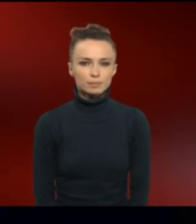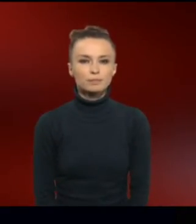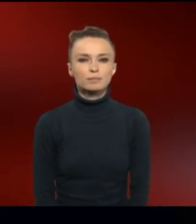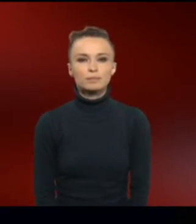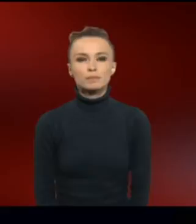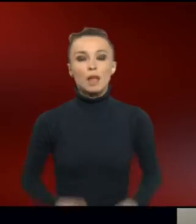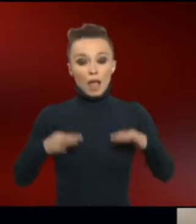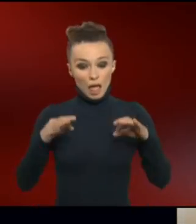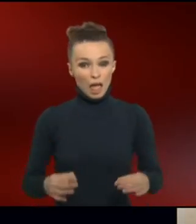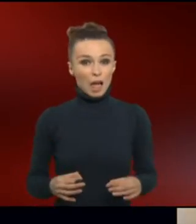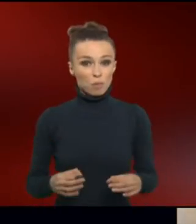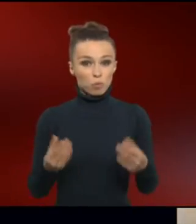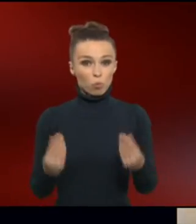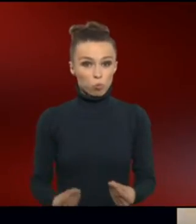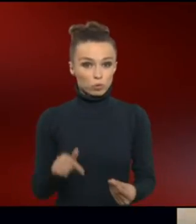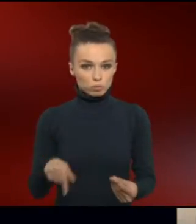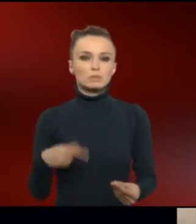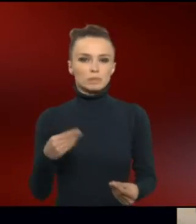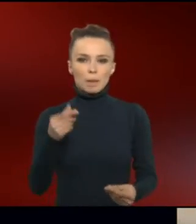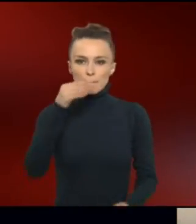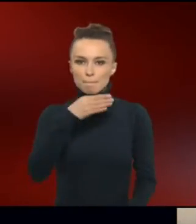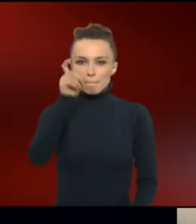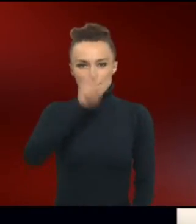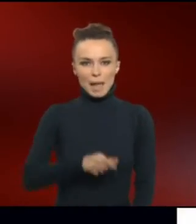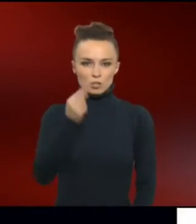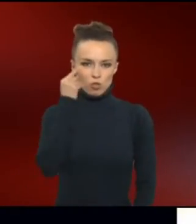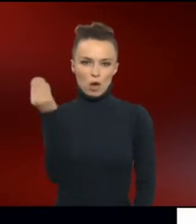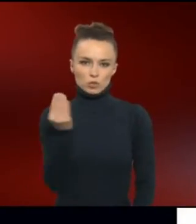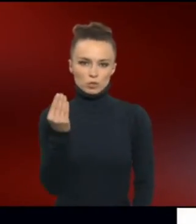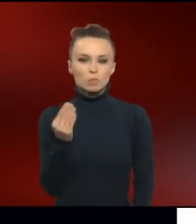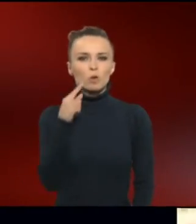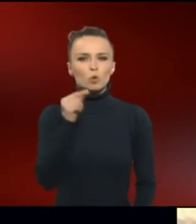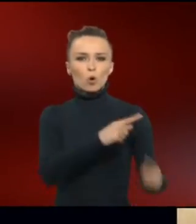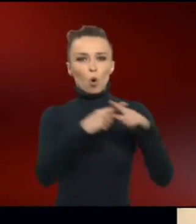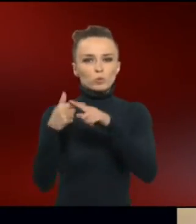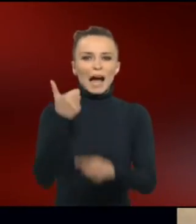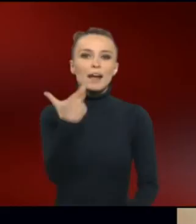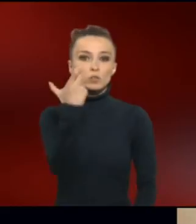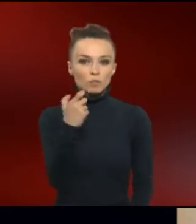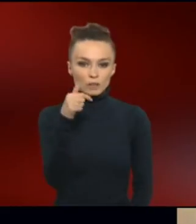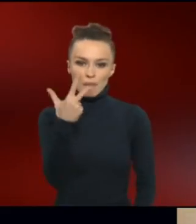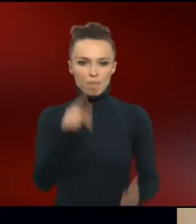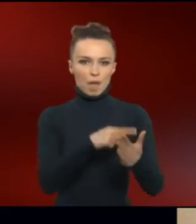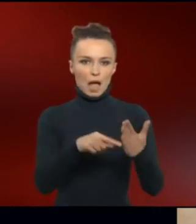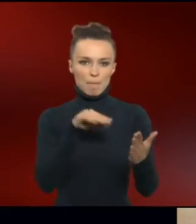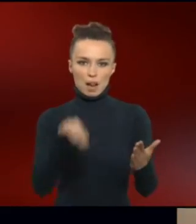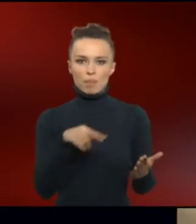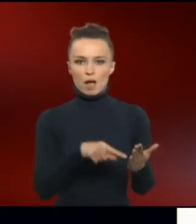Das Erbgut eines Menschen mit Down-Syndrom. Das Chromosom 21 gibt es hier dreimal.